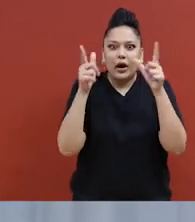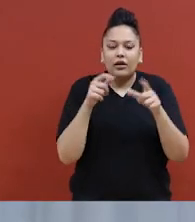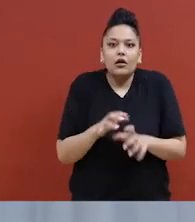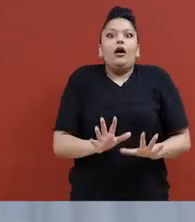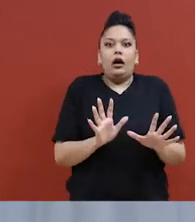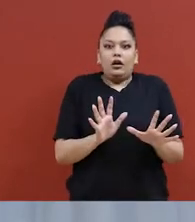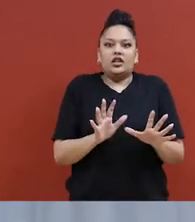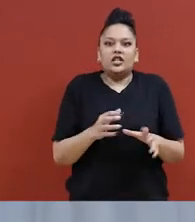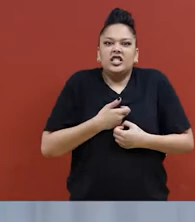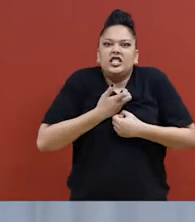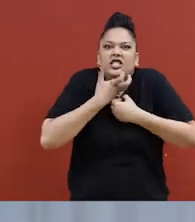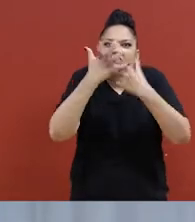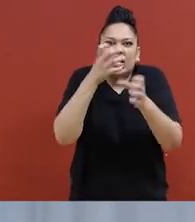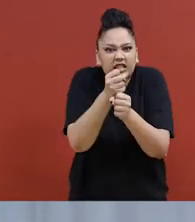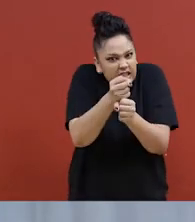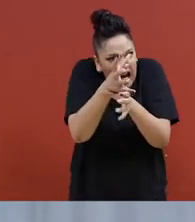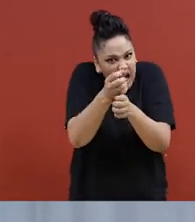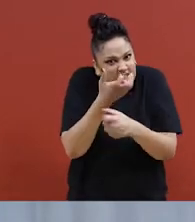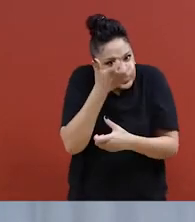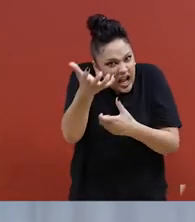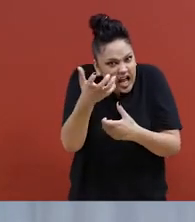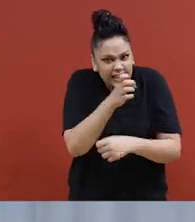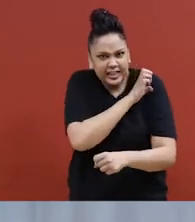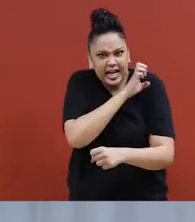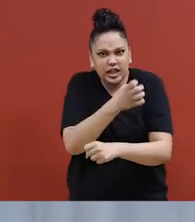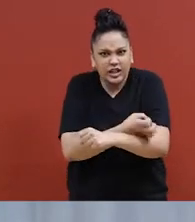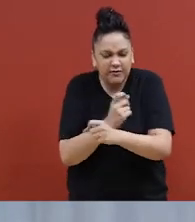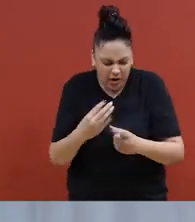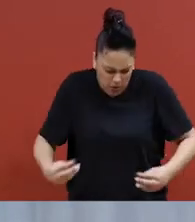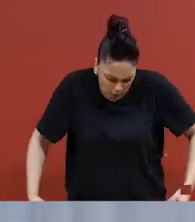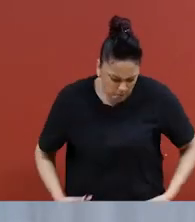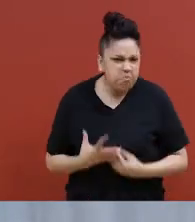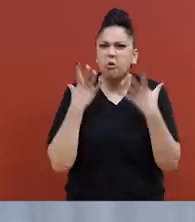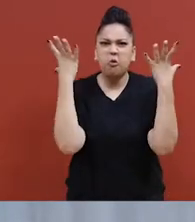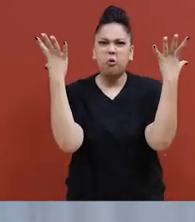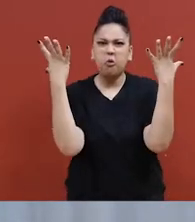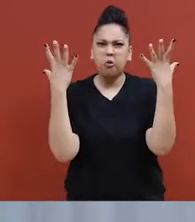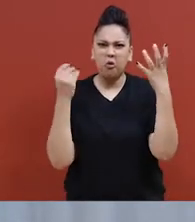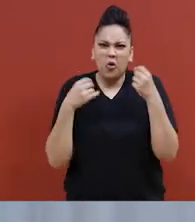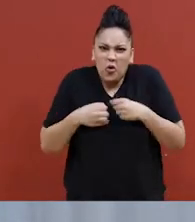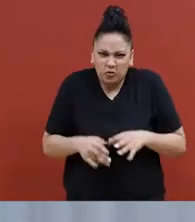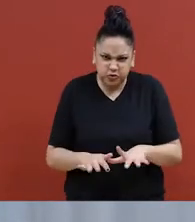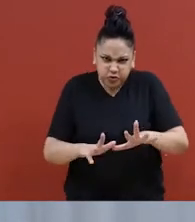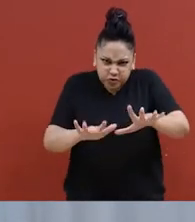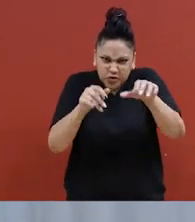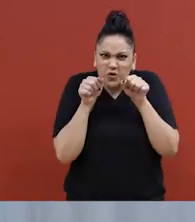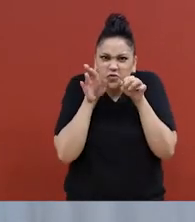surtout, une dose d'adrénaline est libérée dans notre sang chaque fois que nous avons peur.